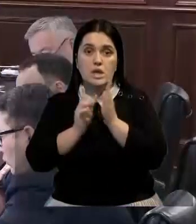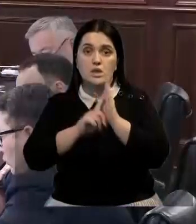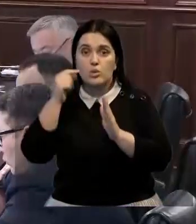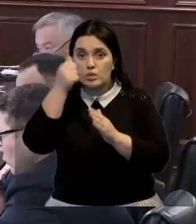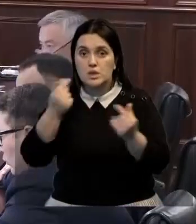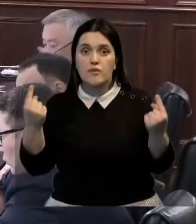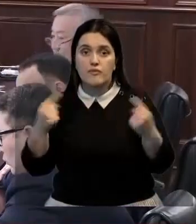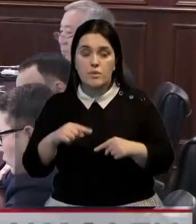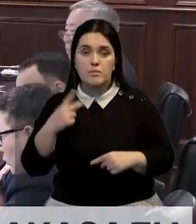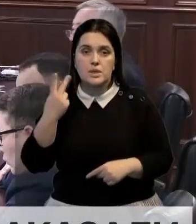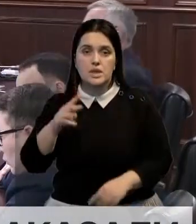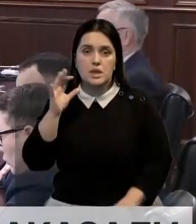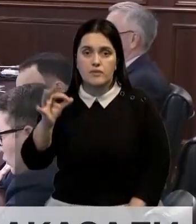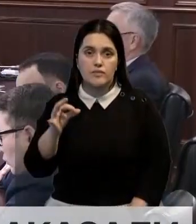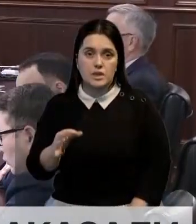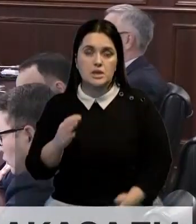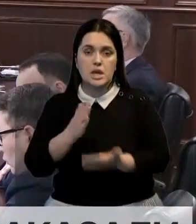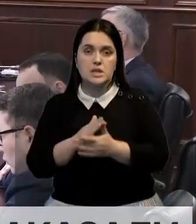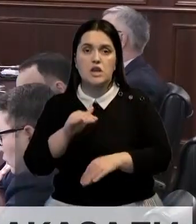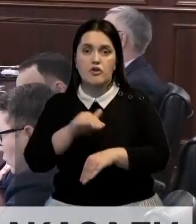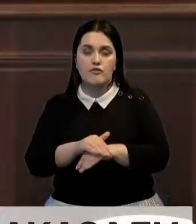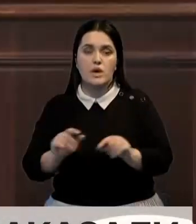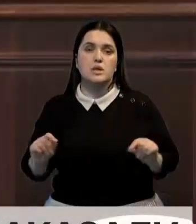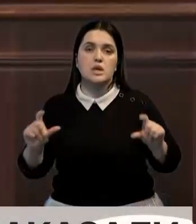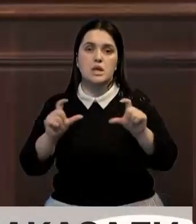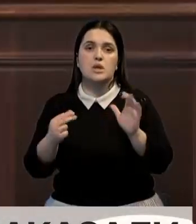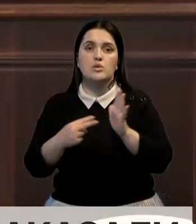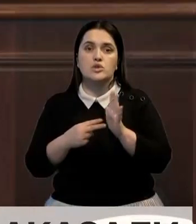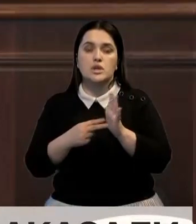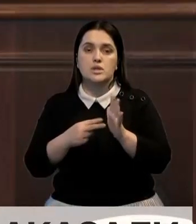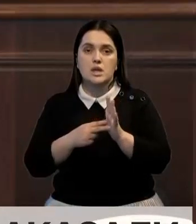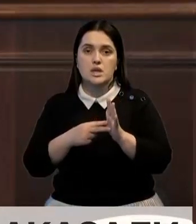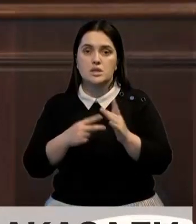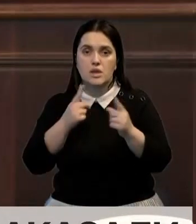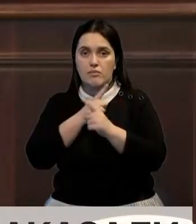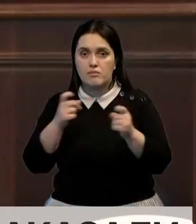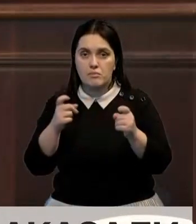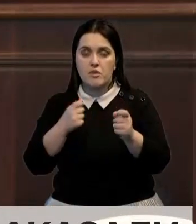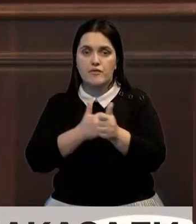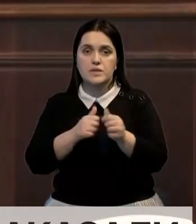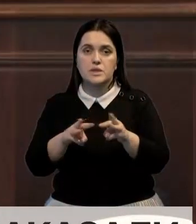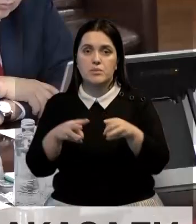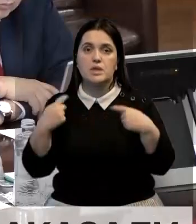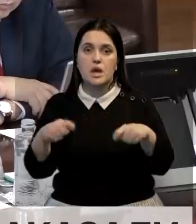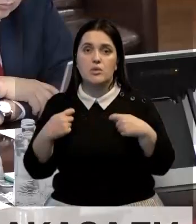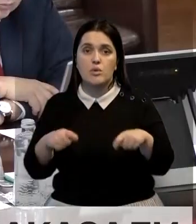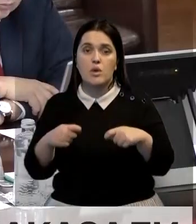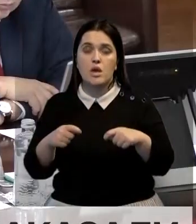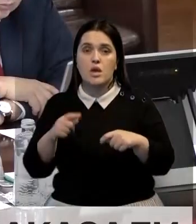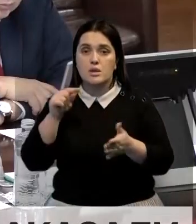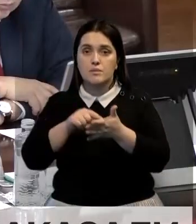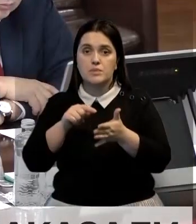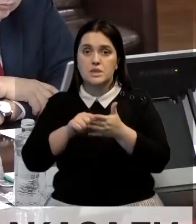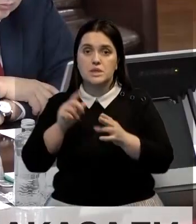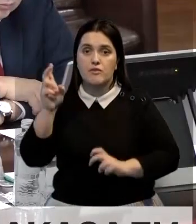года продовольственная инфляция перевалила за 20%. Есть факты накручивания цен, заявил вице-министр торговли и привел